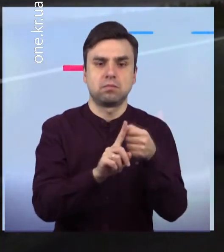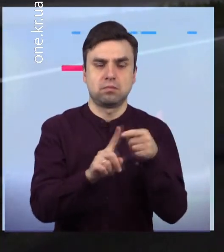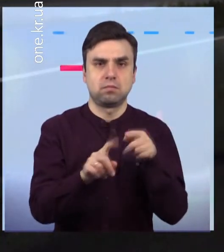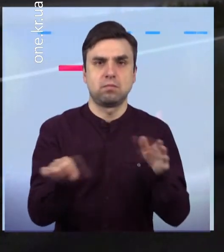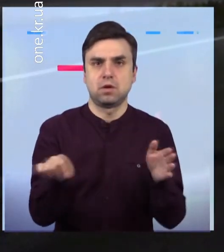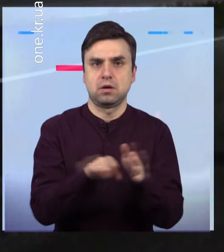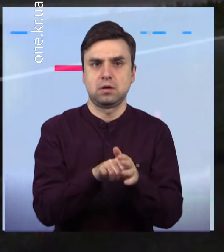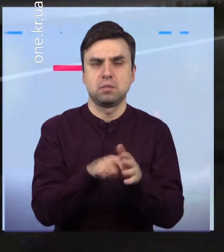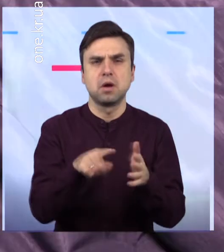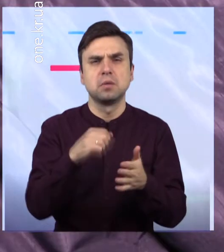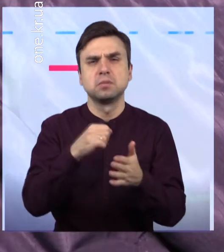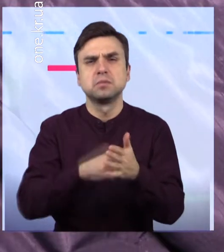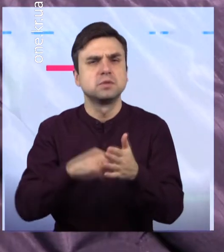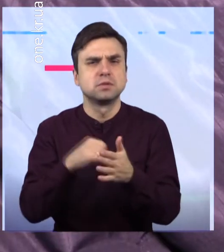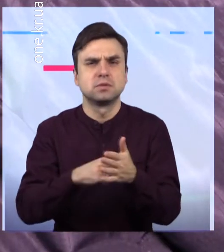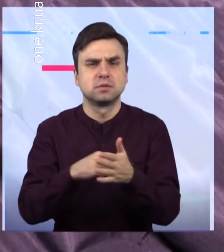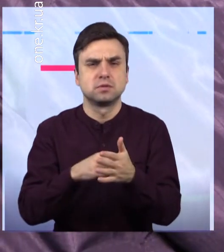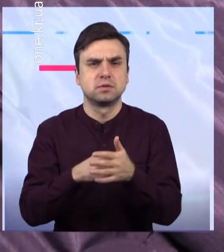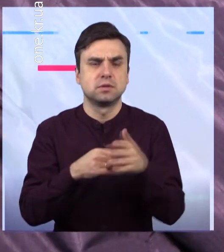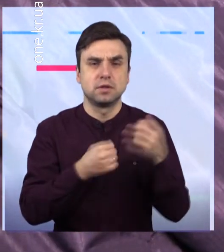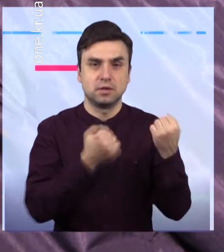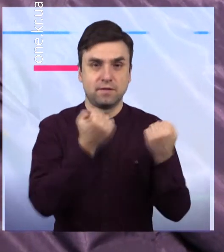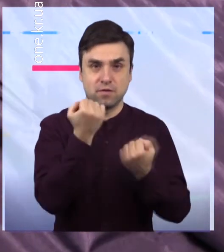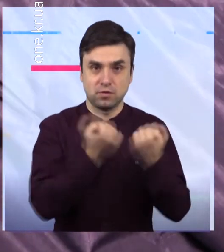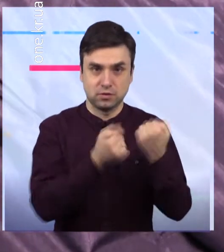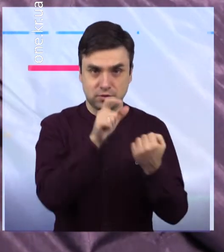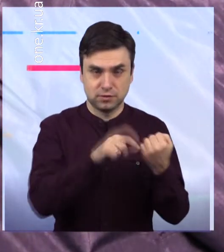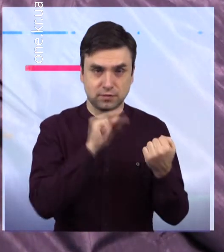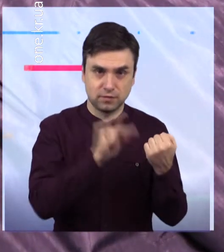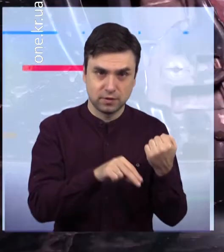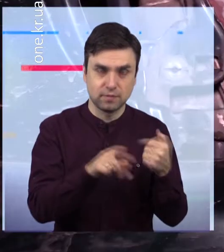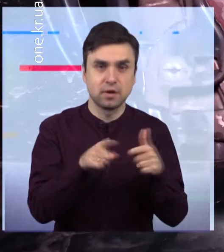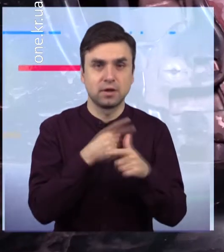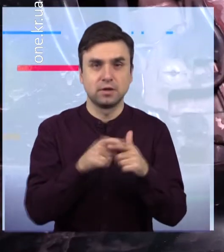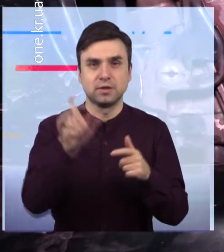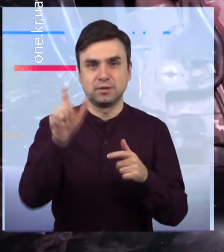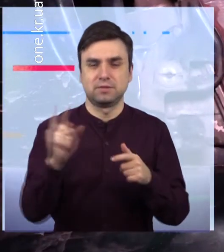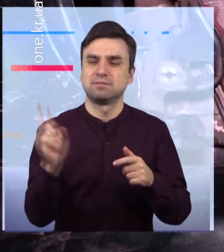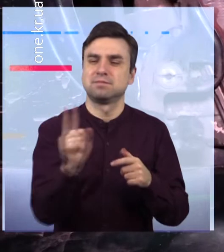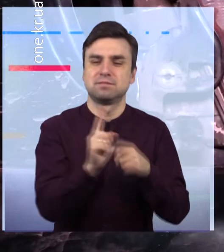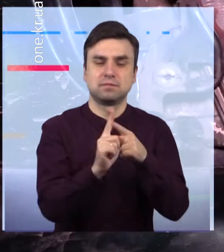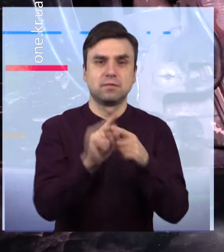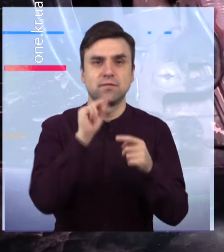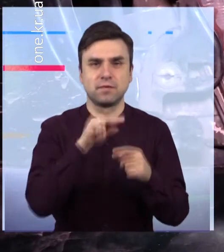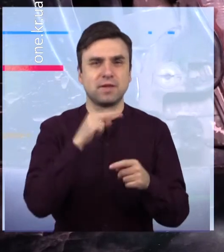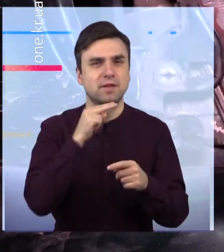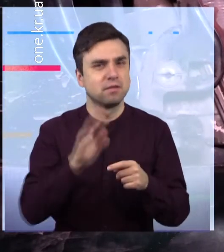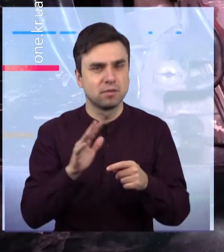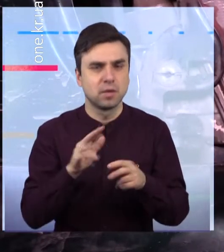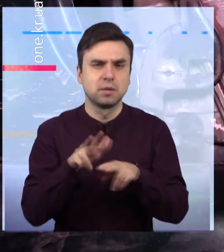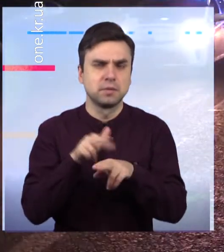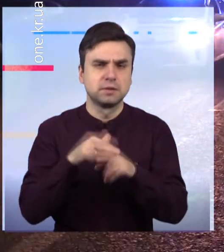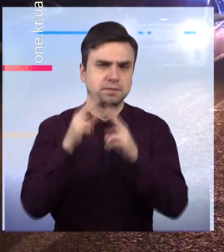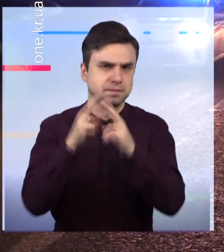пішохода? Усі нюанси цієї ДТП ще доведеться з'ясувати правоохоронцям Але у разі доведення вини керманича гори